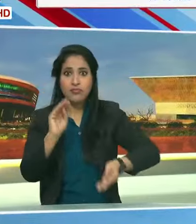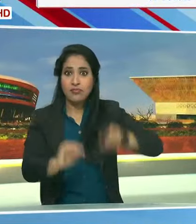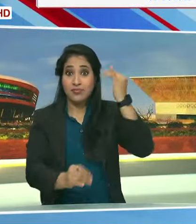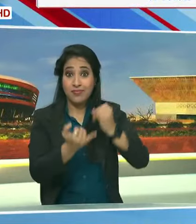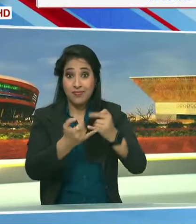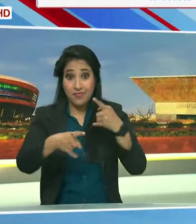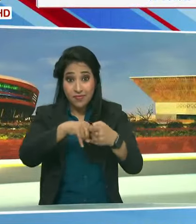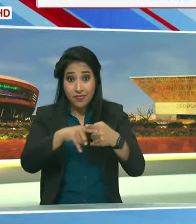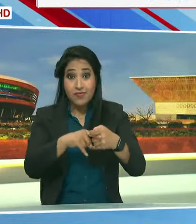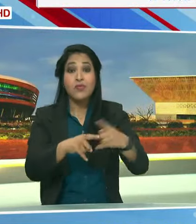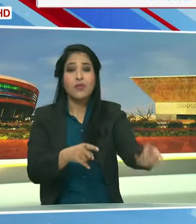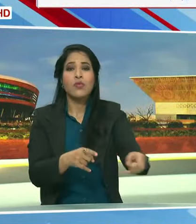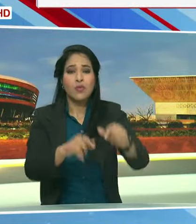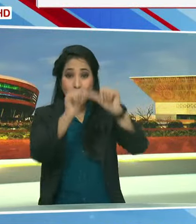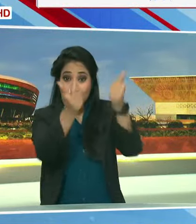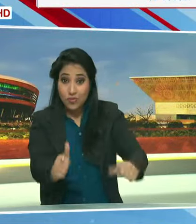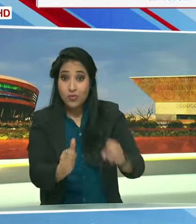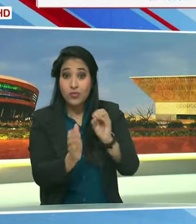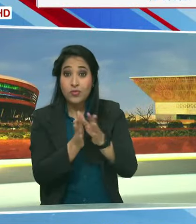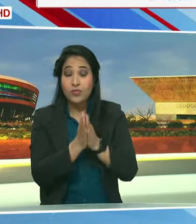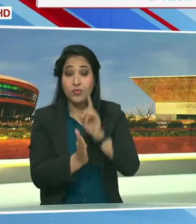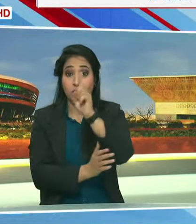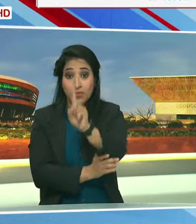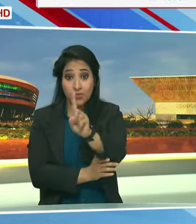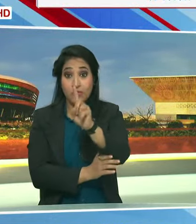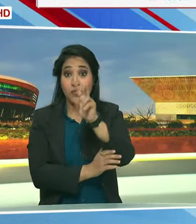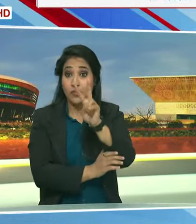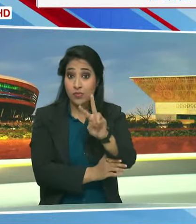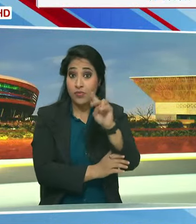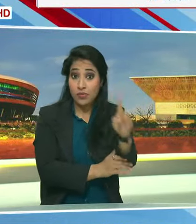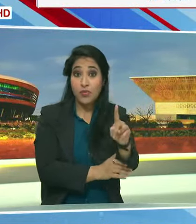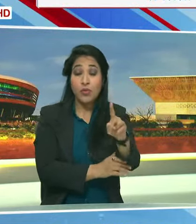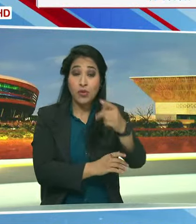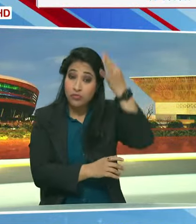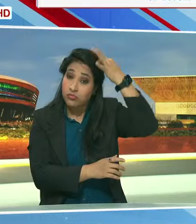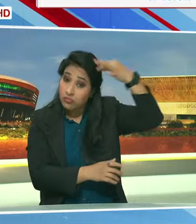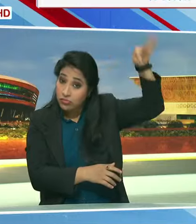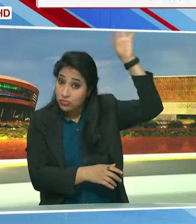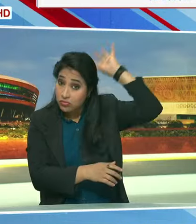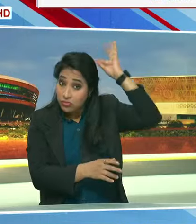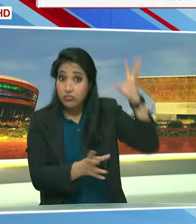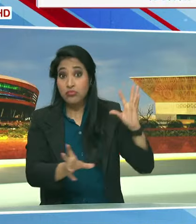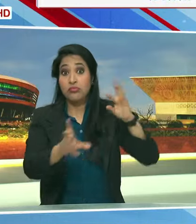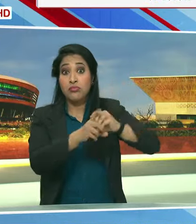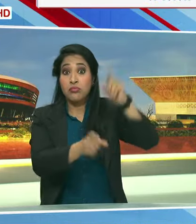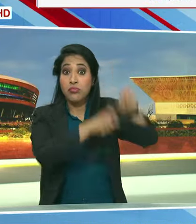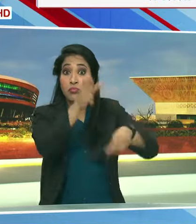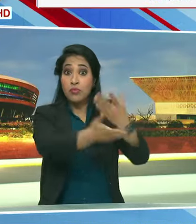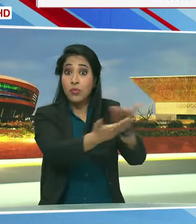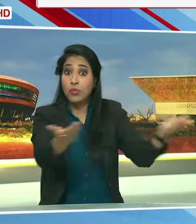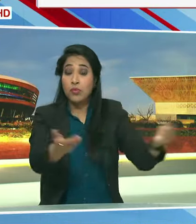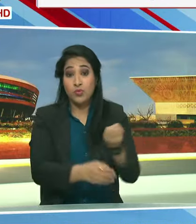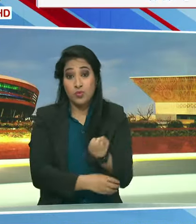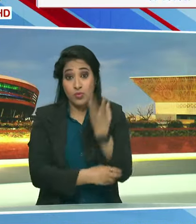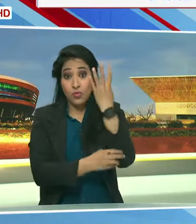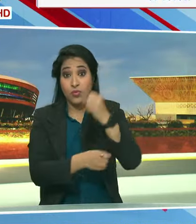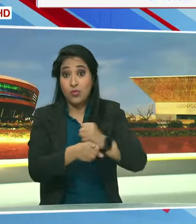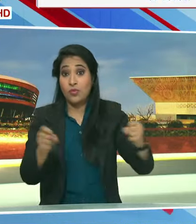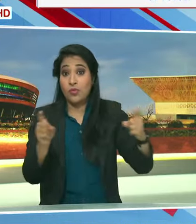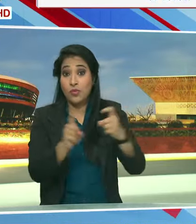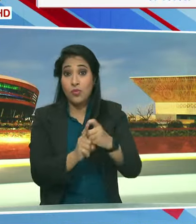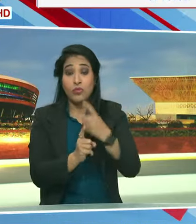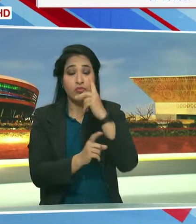में 121 पुजारी आचार्य शामिल हुए, सुबह भगवान के रजत विग्रह की